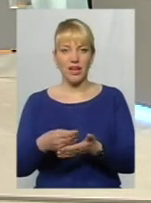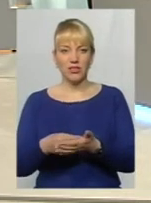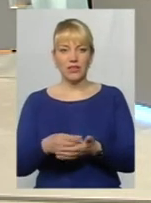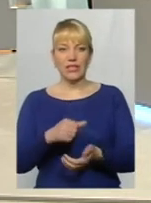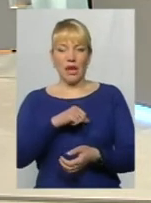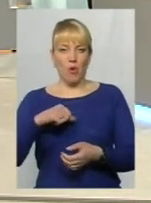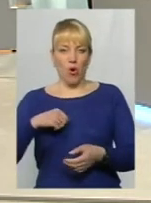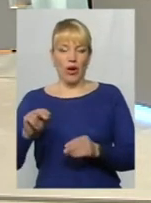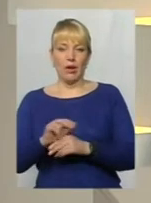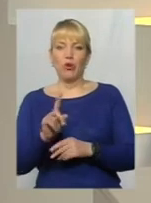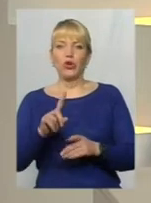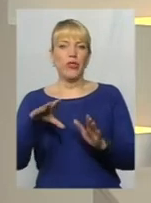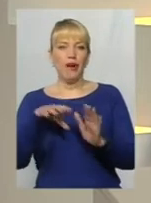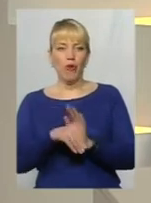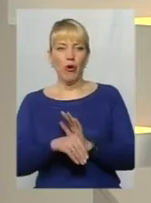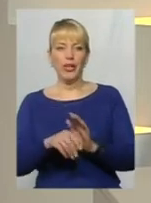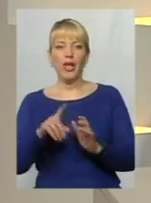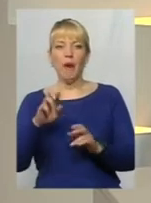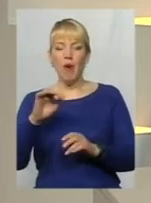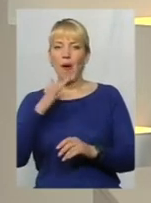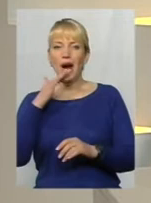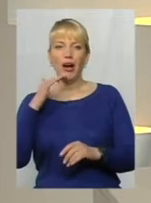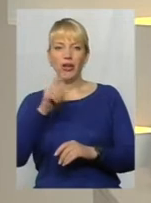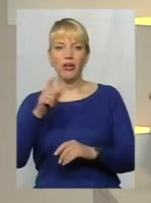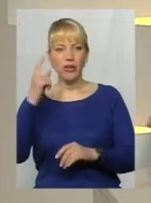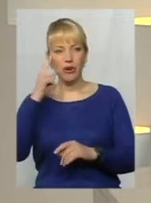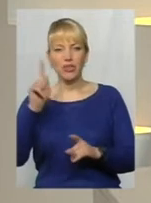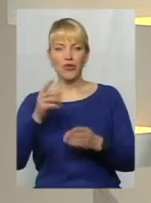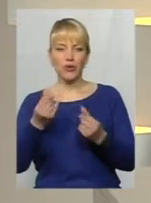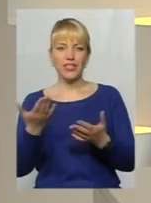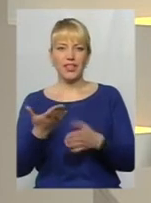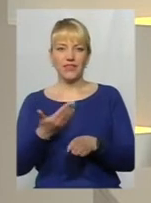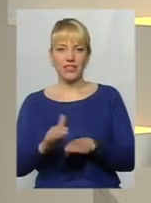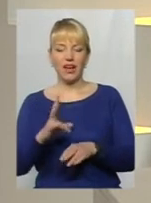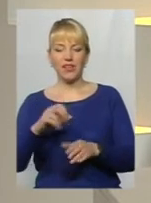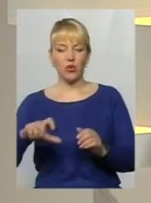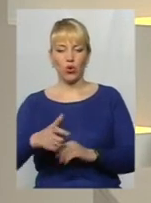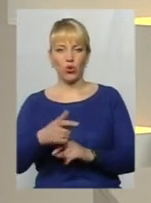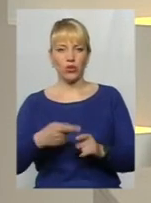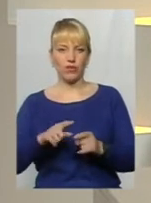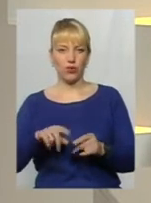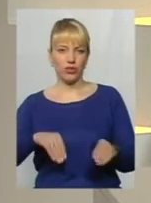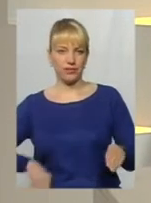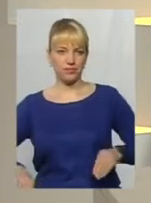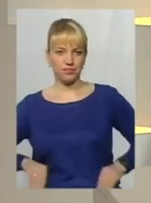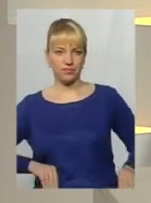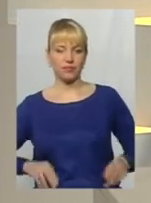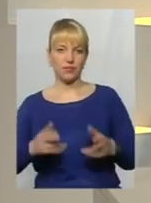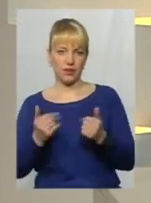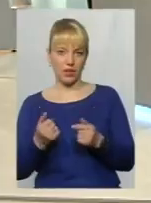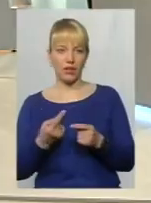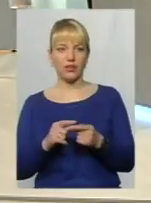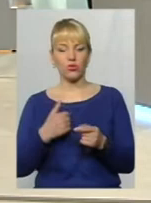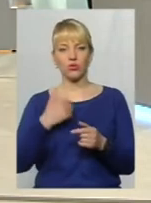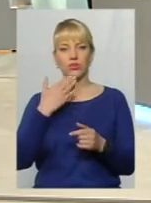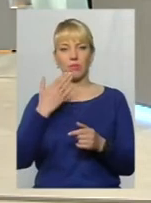ремонту, що туди входить? Адже багато людей думають, що кошти, які виділяються на дорогу, вони осідають в чиїхсь карманах. Хочу сьогодні